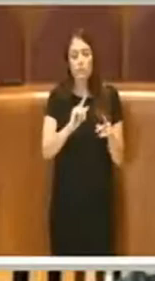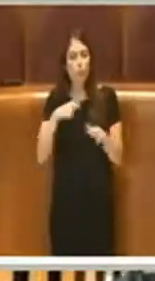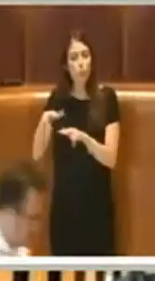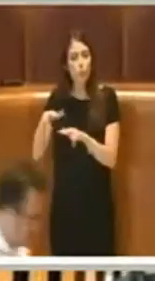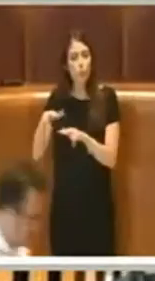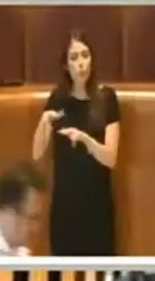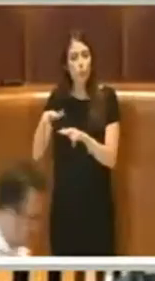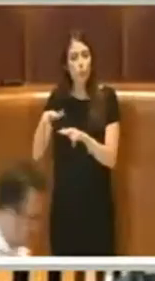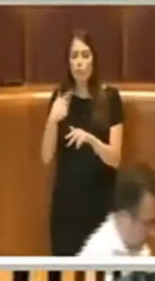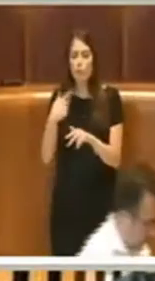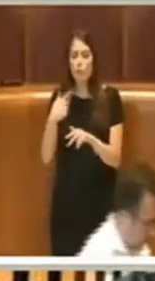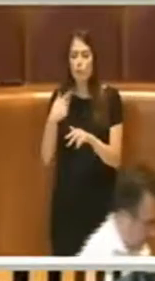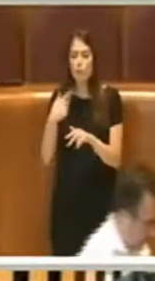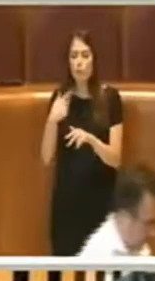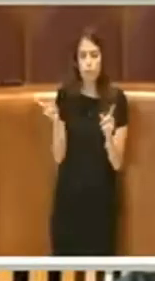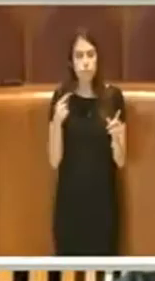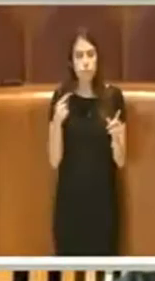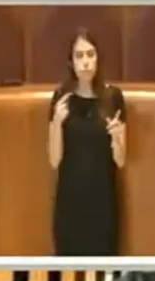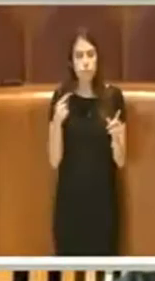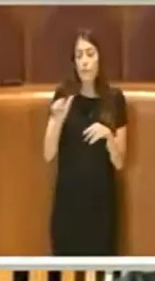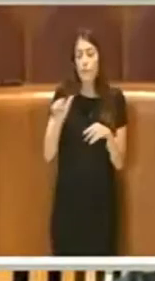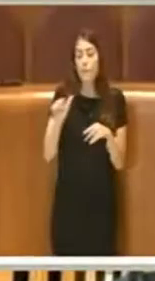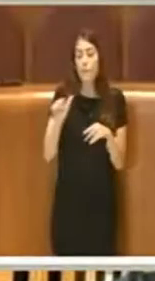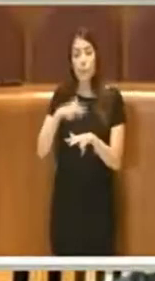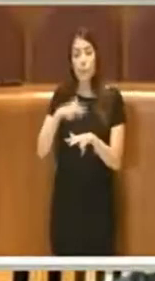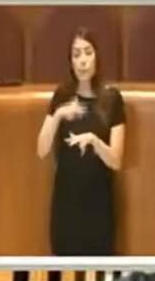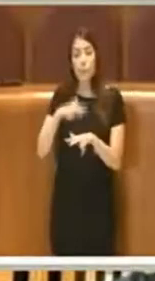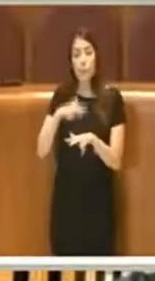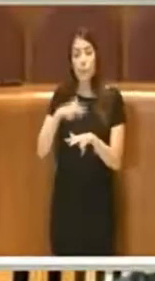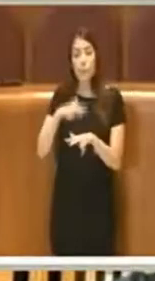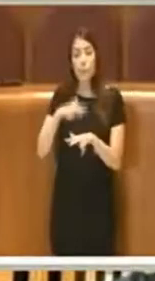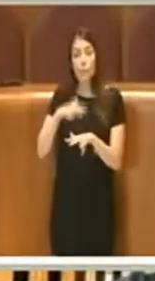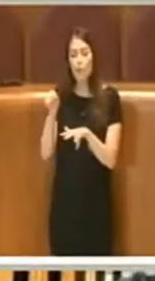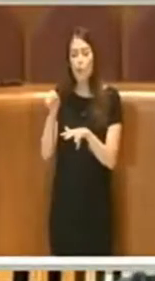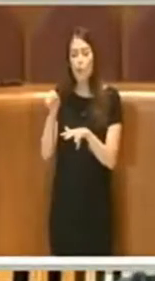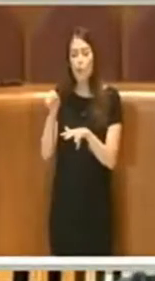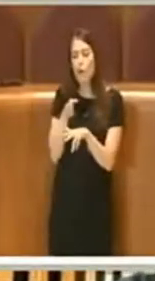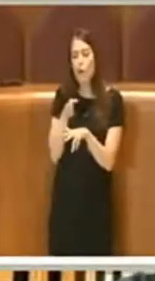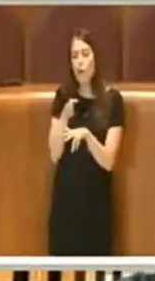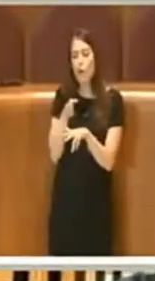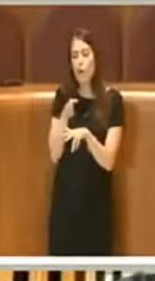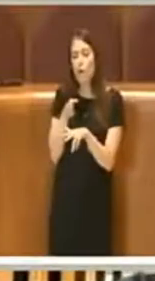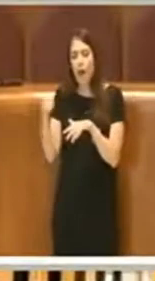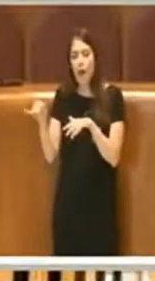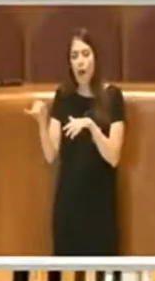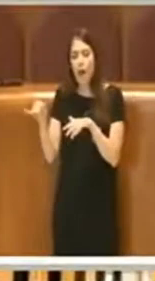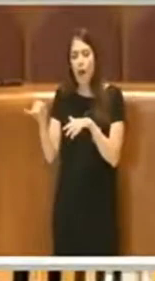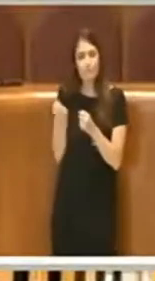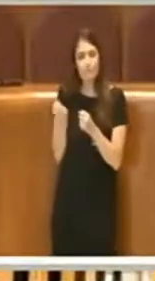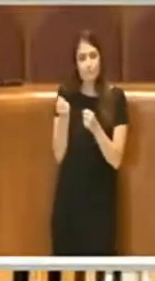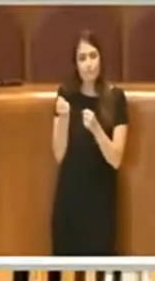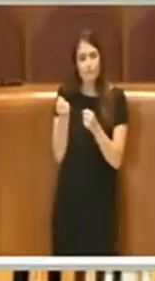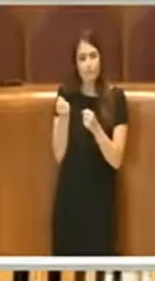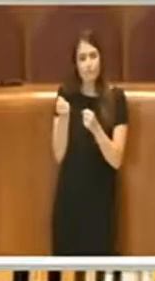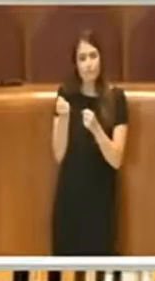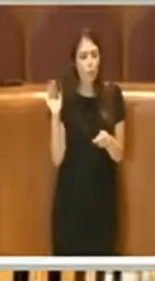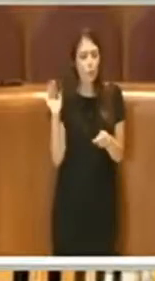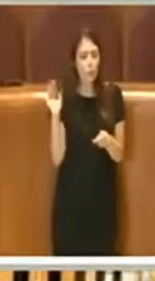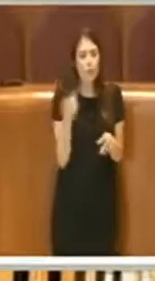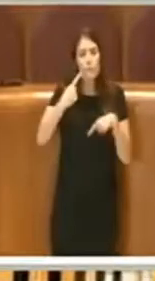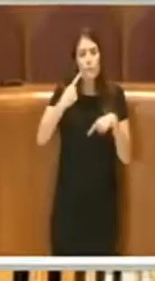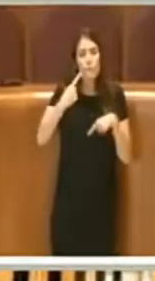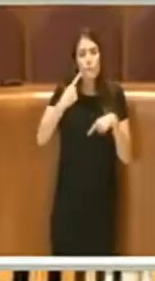Quindi l'indicazione venuta dal primo municipio era in un senso, è stata recepita come è stata recepita con tutti. Poi